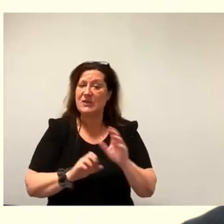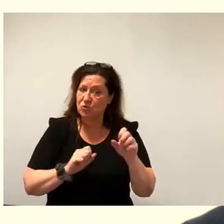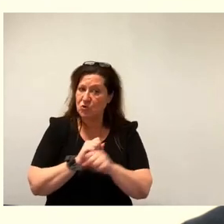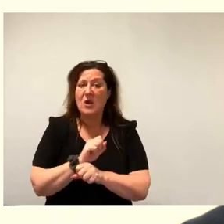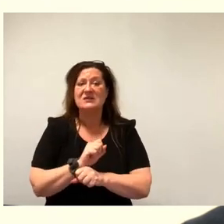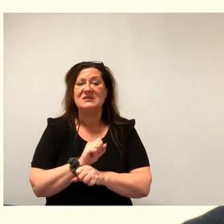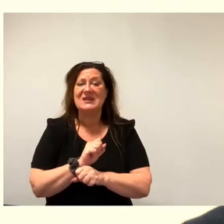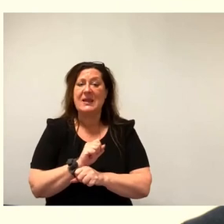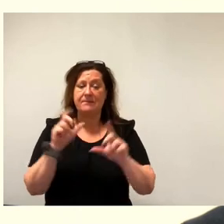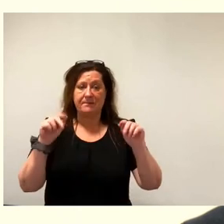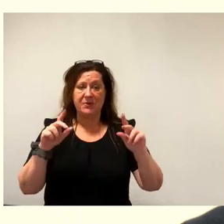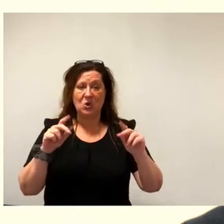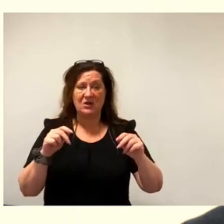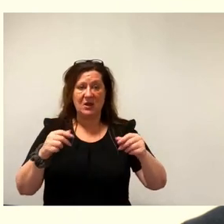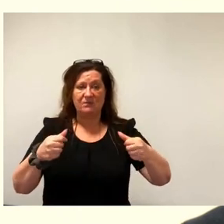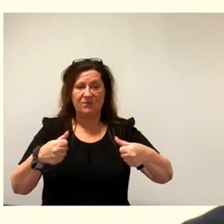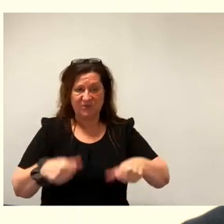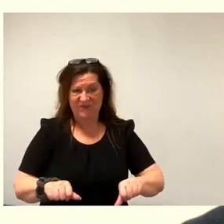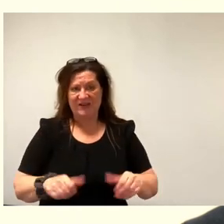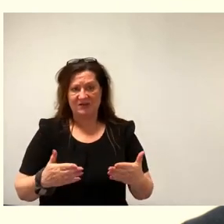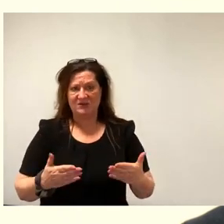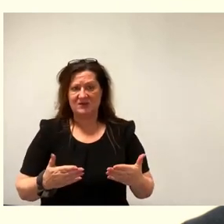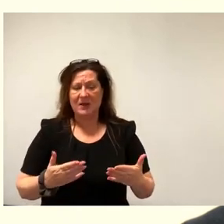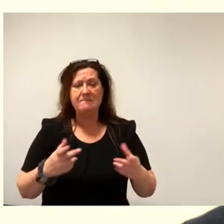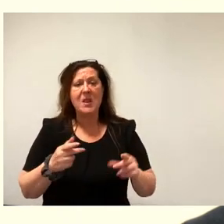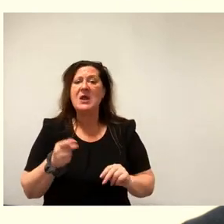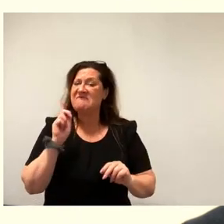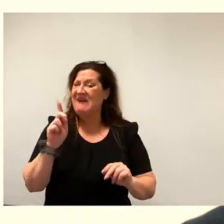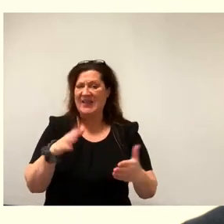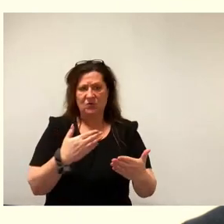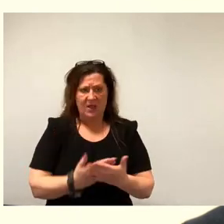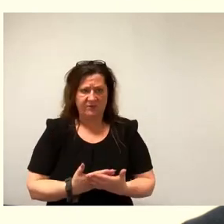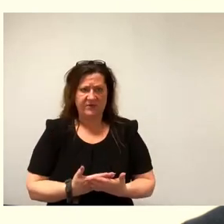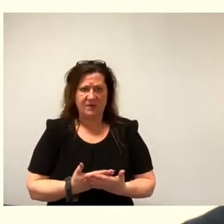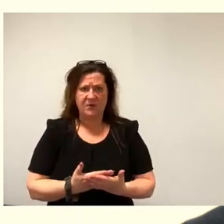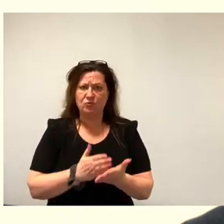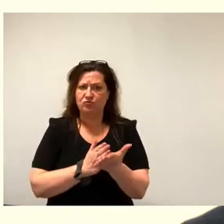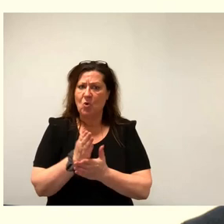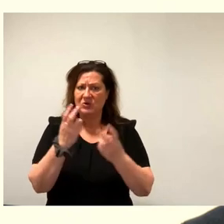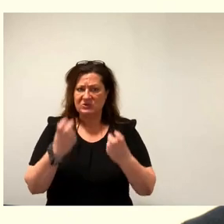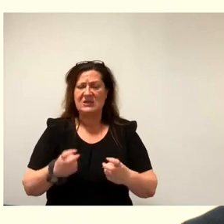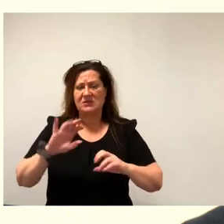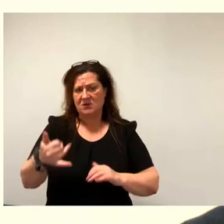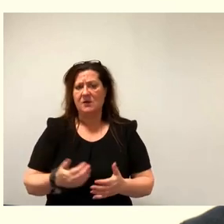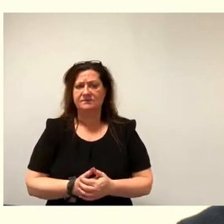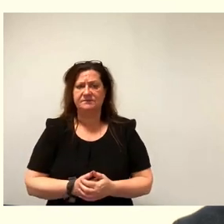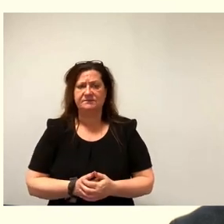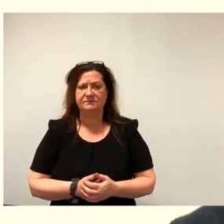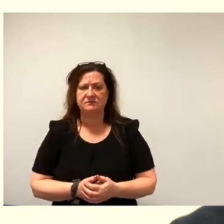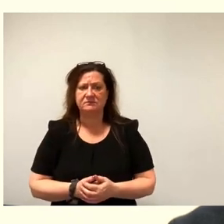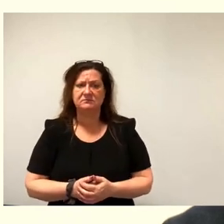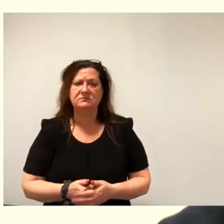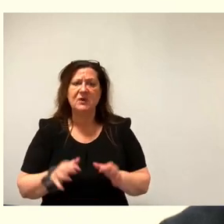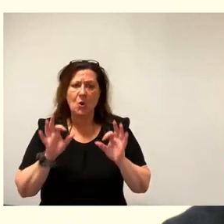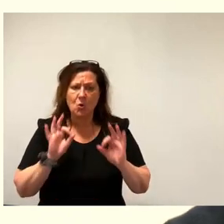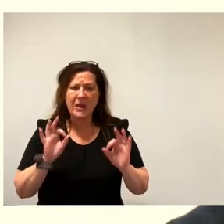nach Weisungsaufgabe und werden es dennoch durchsetzen. Die konkrete Frage von Ihnen, Kollege